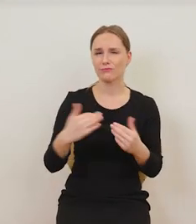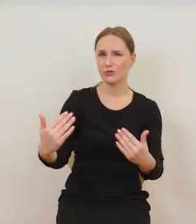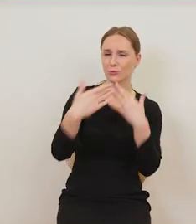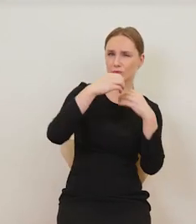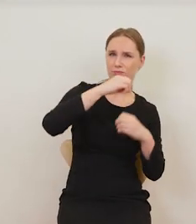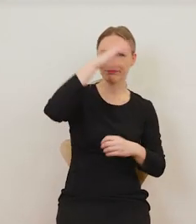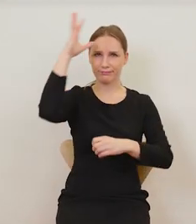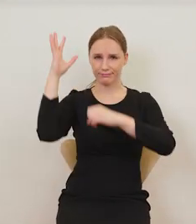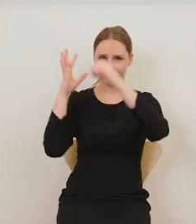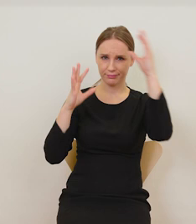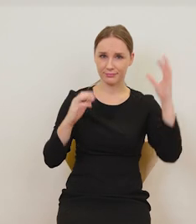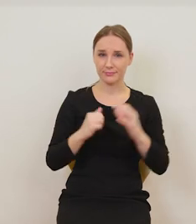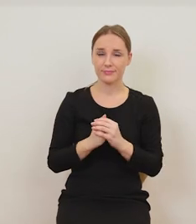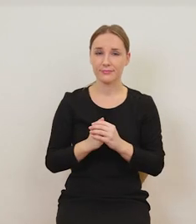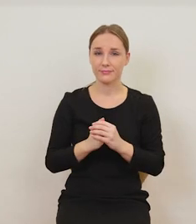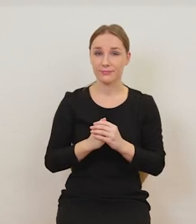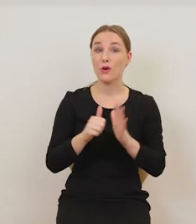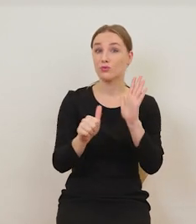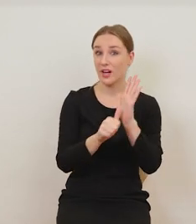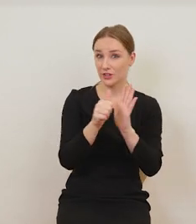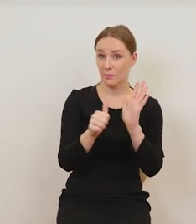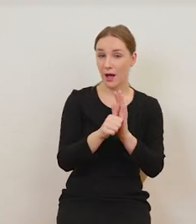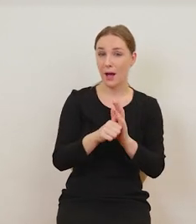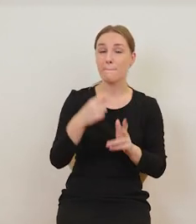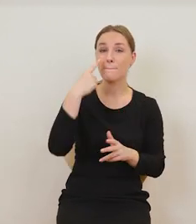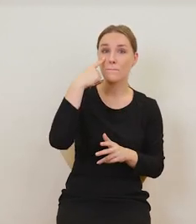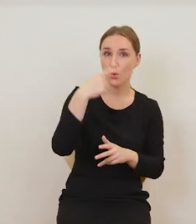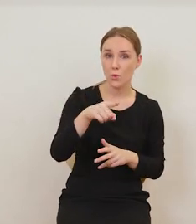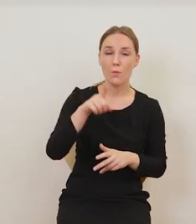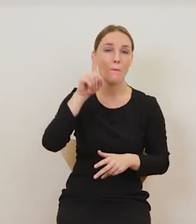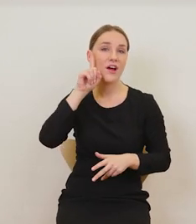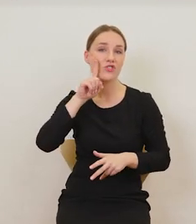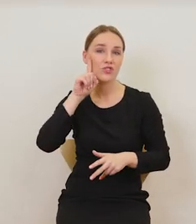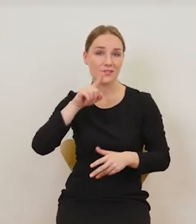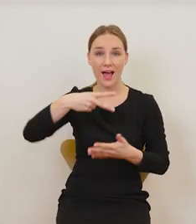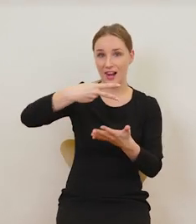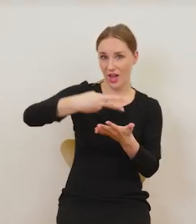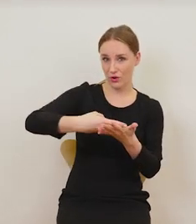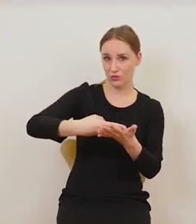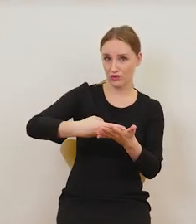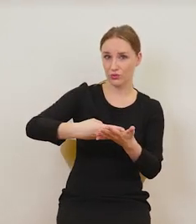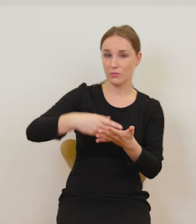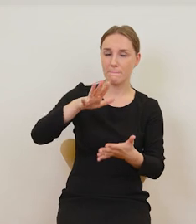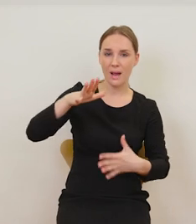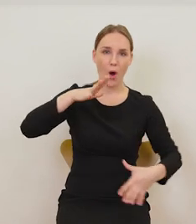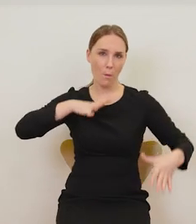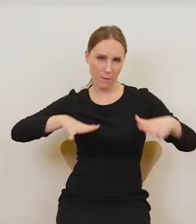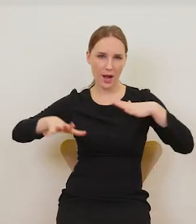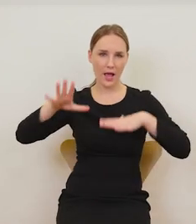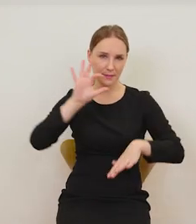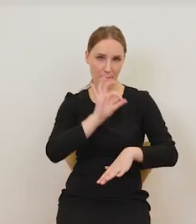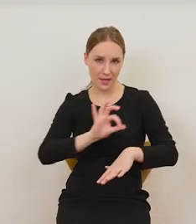Tutaj na tej płaskorzeźbie widzimy leżącego człowieka, ubranego w taki strój rytualny.